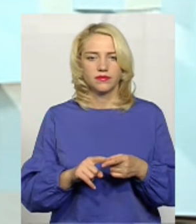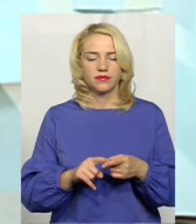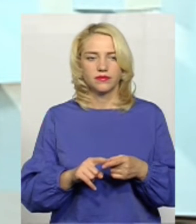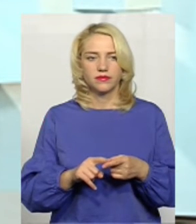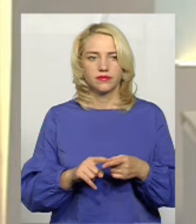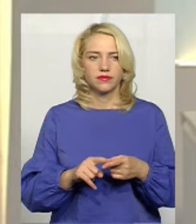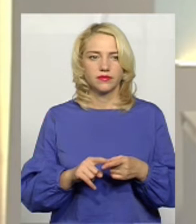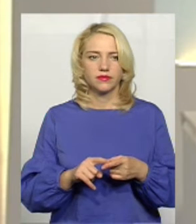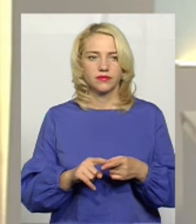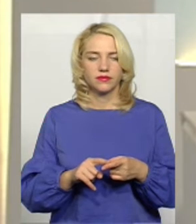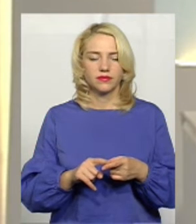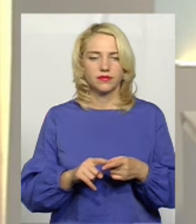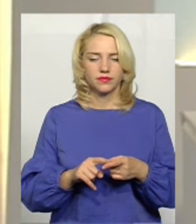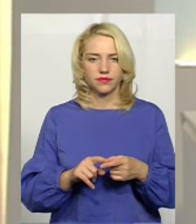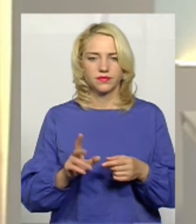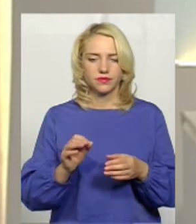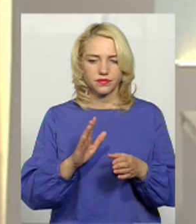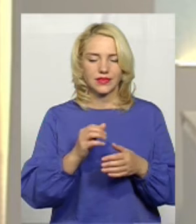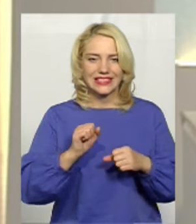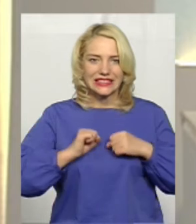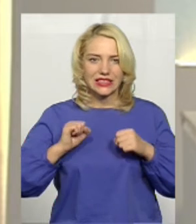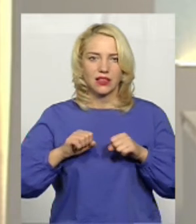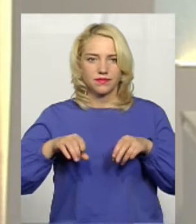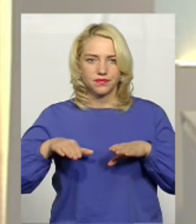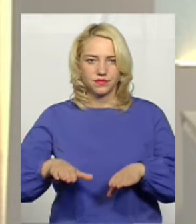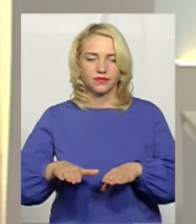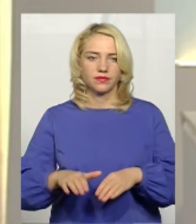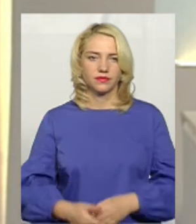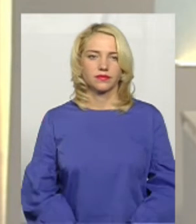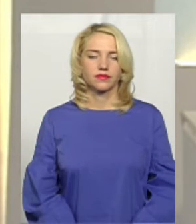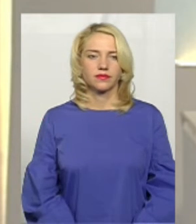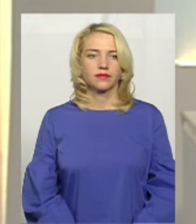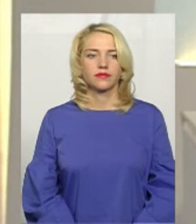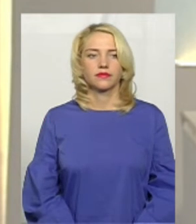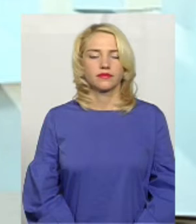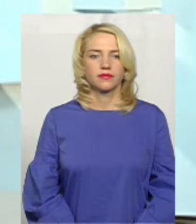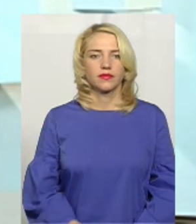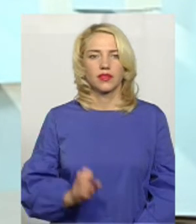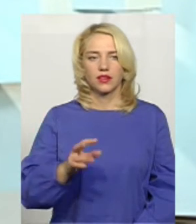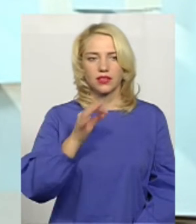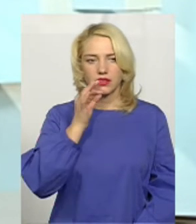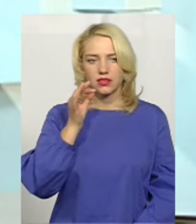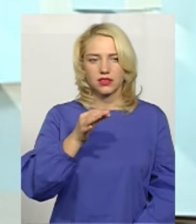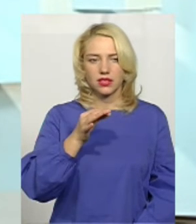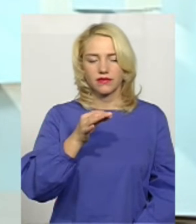нейтралізовуємо, ми стараємося, так само, як сказав головний